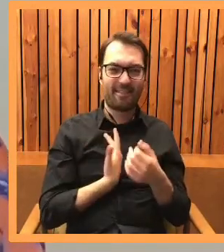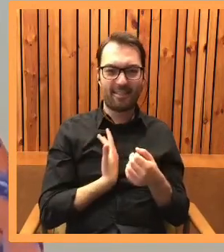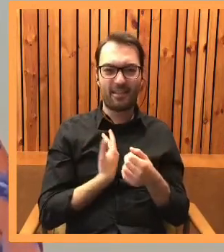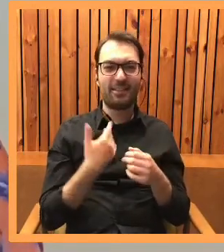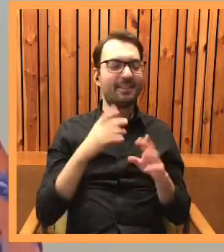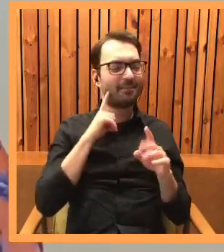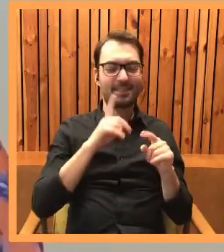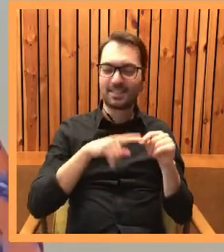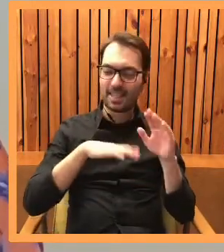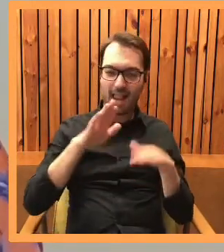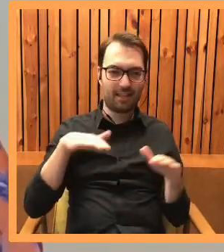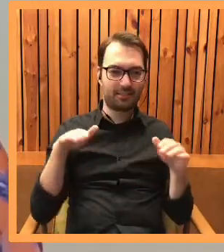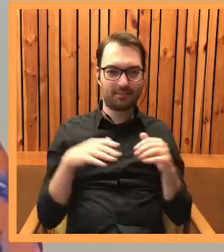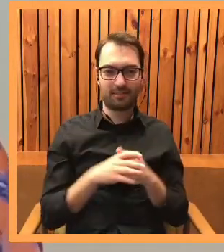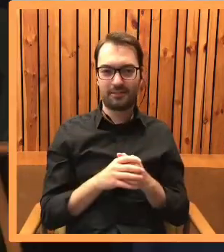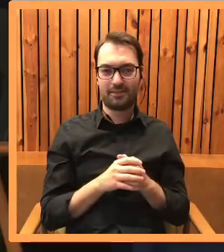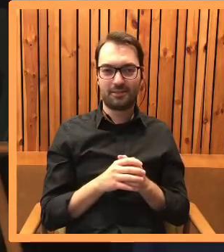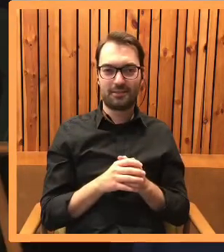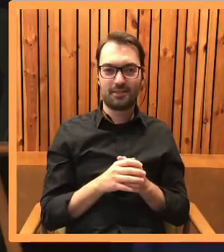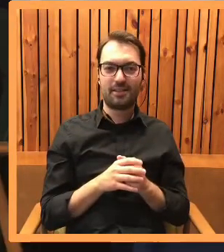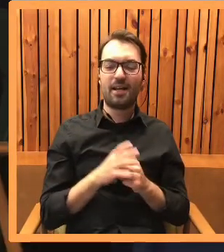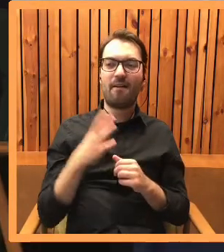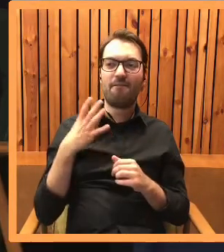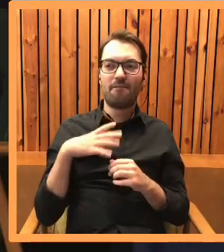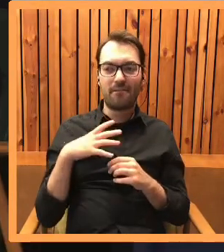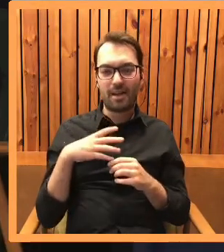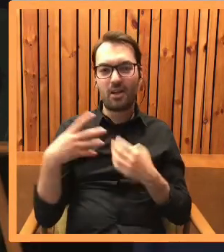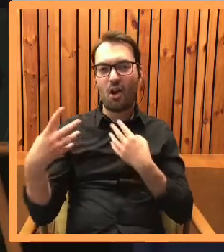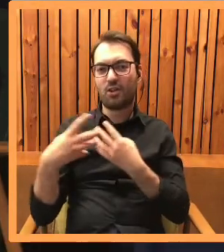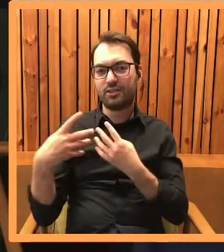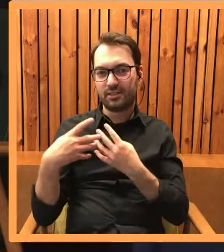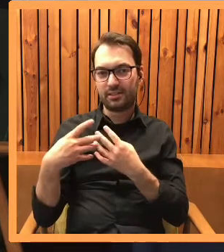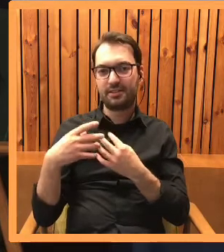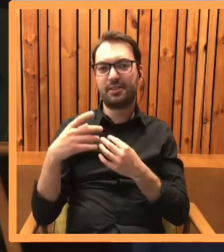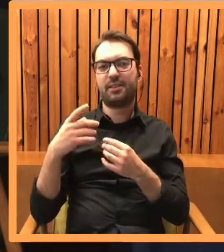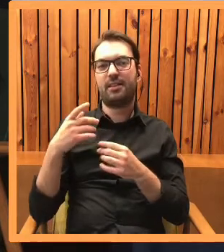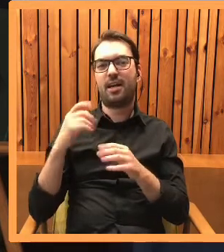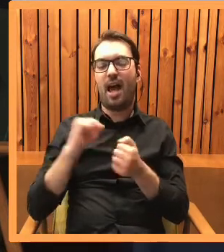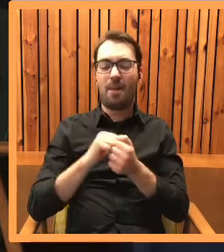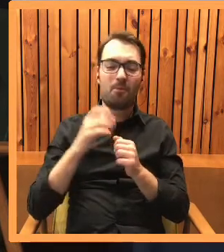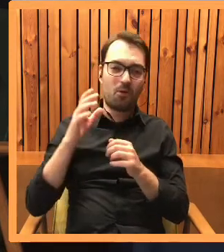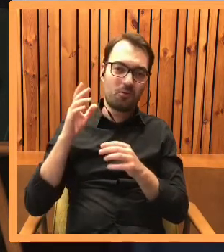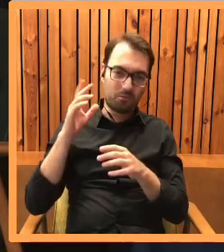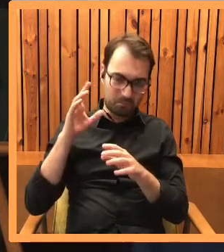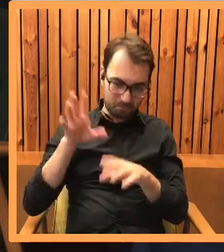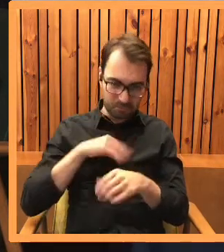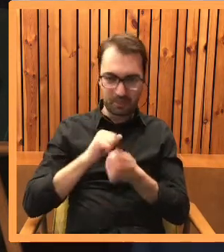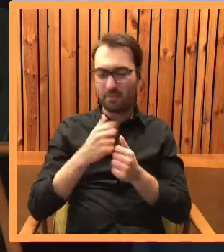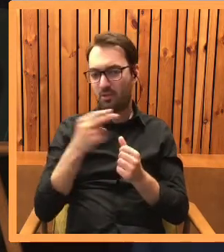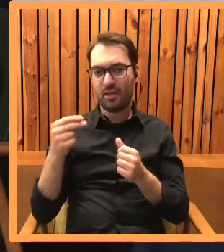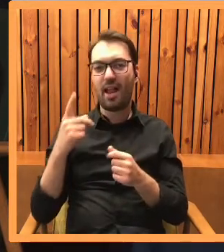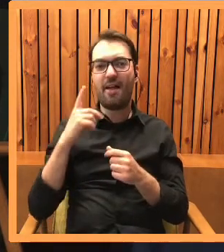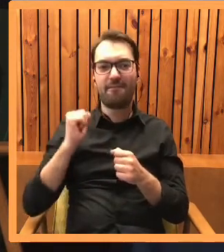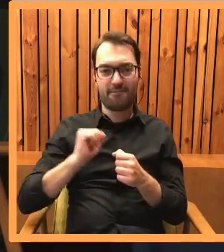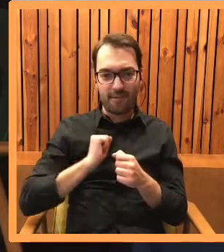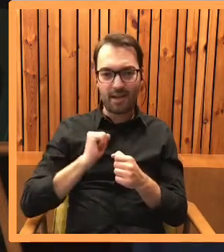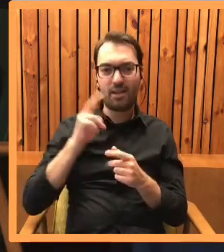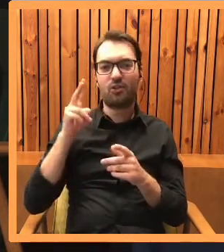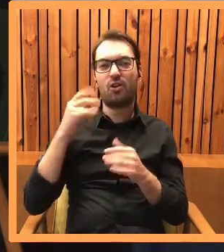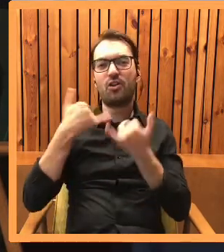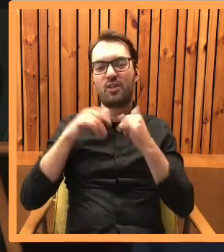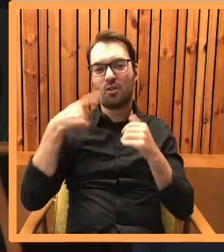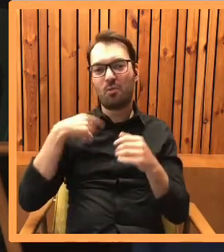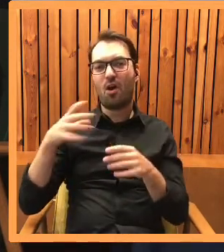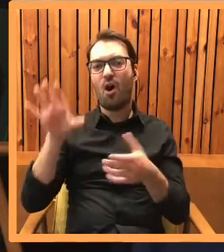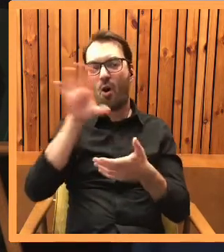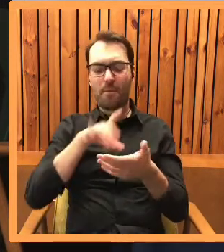dużo zależy. Czyli taki głos z boku jest bardzo istotny. Albo się go weźmie pod uwagę, albo nie. Ale jest bardzo cenne to, że ktoś z zewnątrz popatrzy